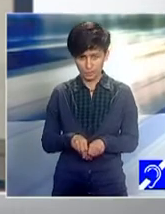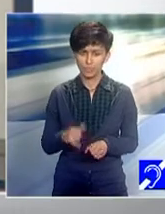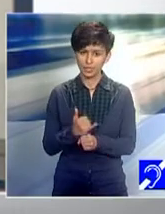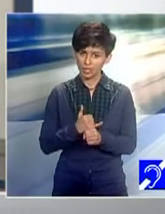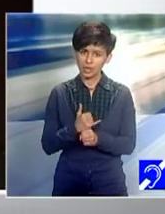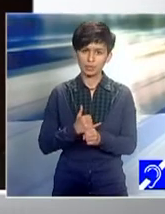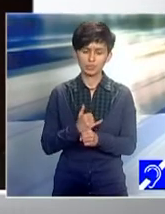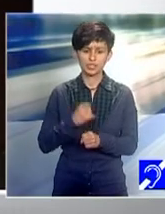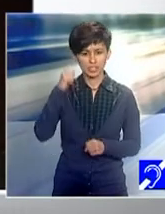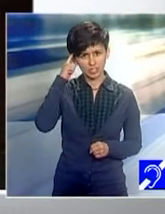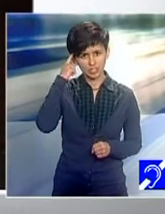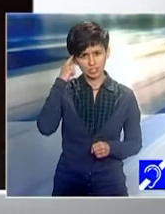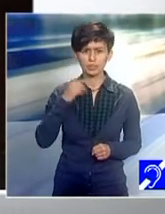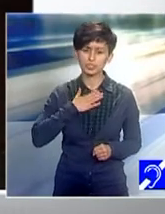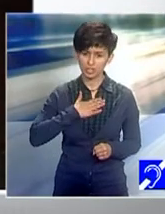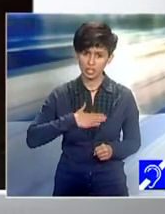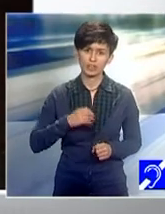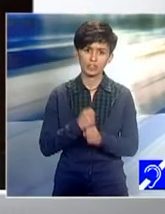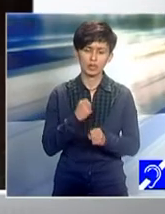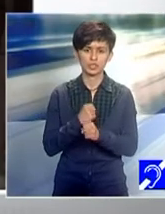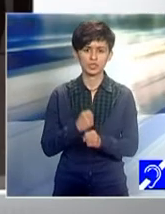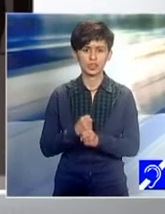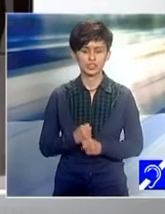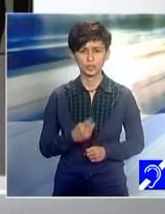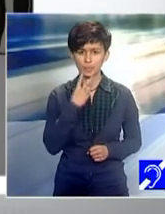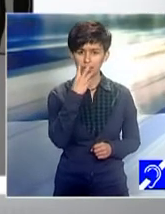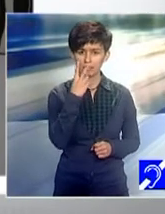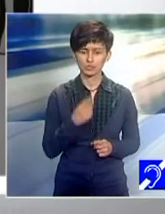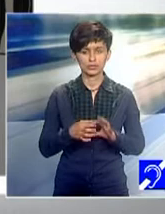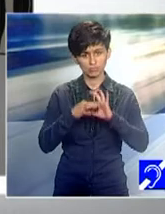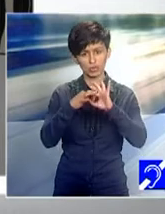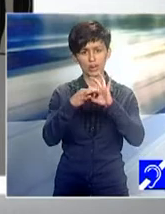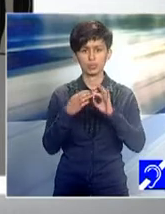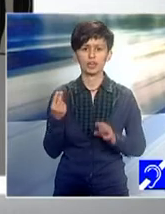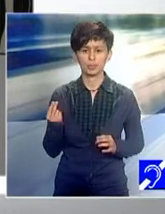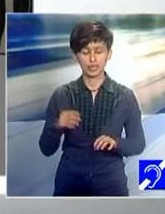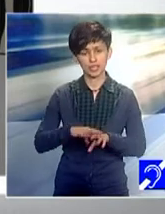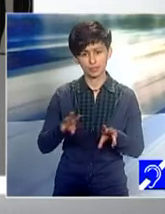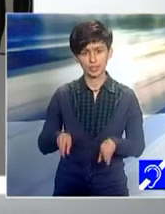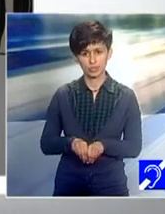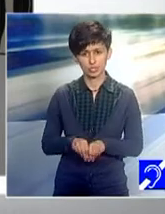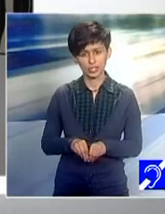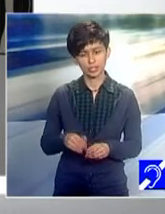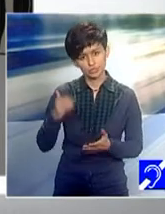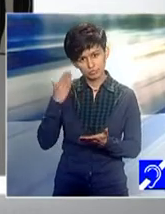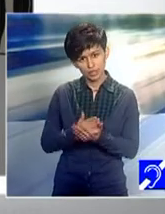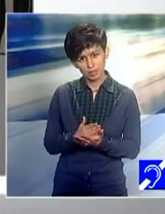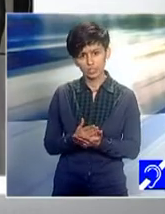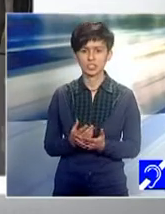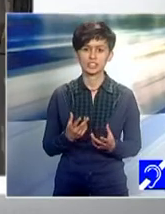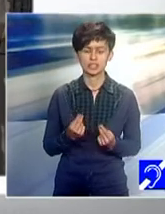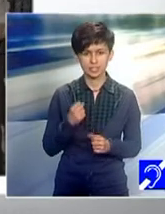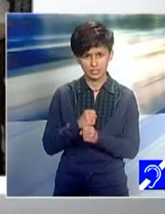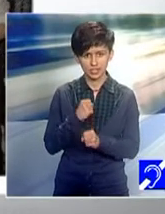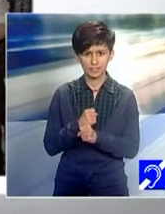facem, adică și dorim, colaborăm bine împreună, așa că am hotărât să facem al doilea pas, adică